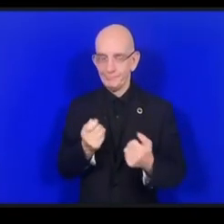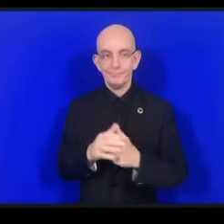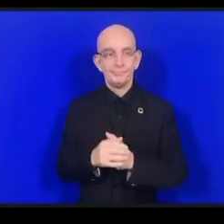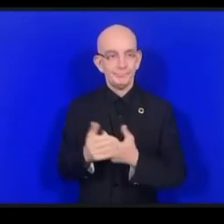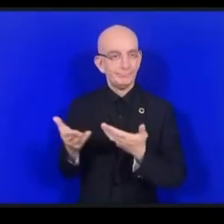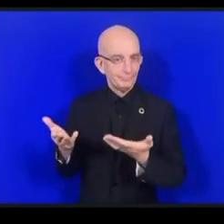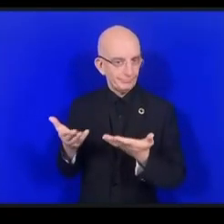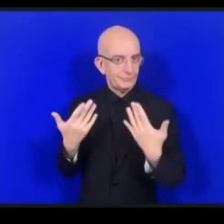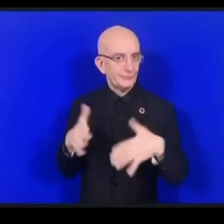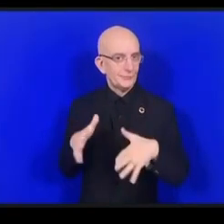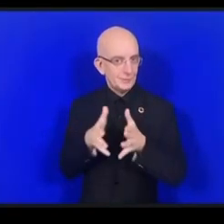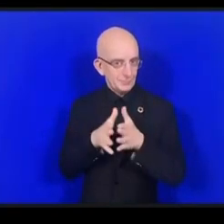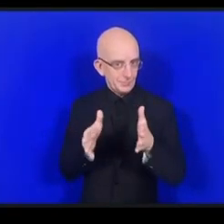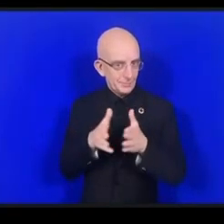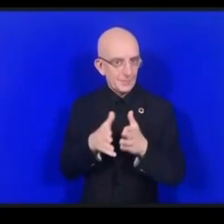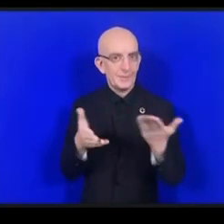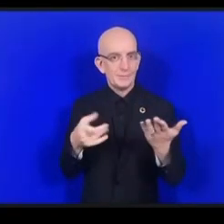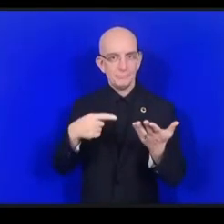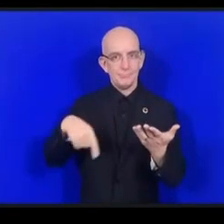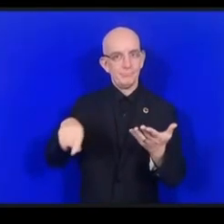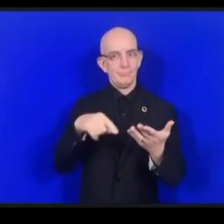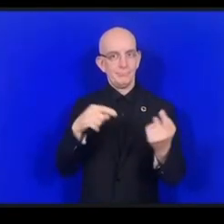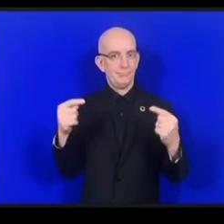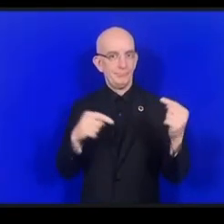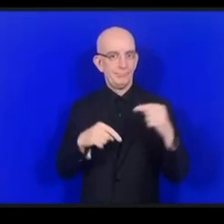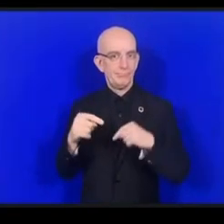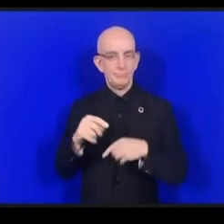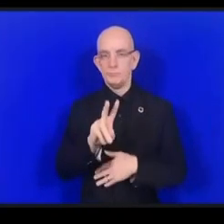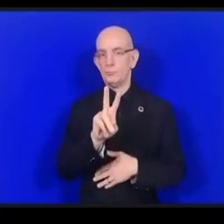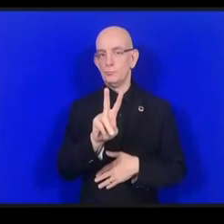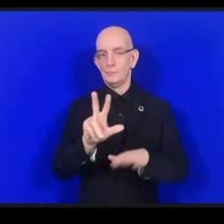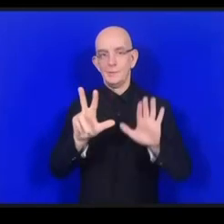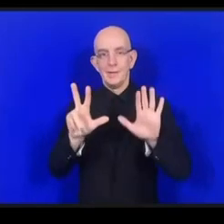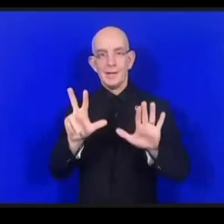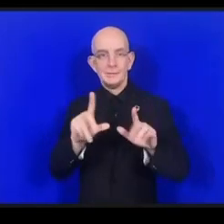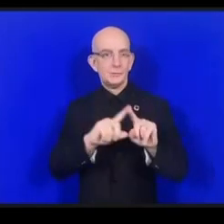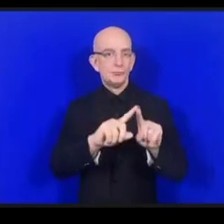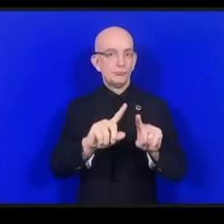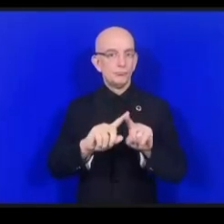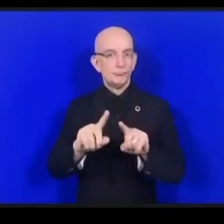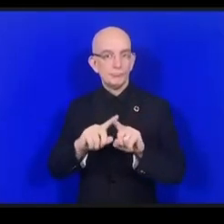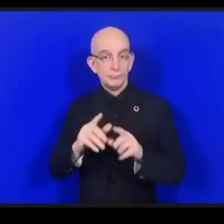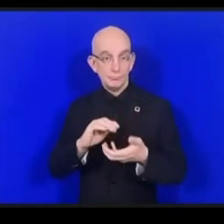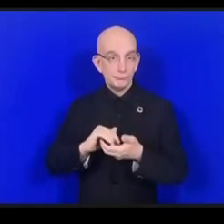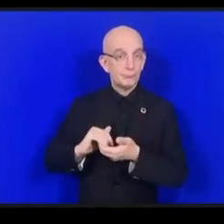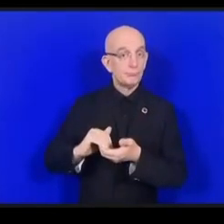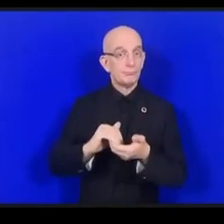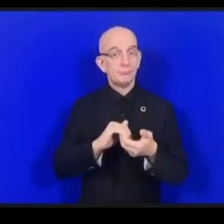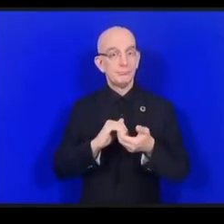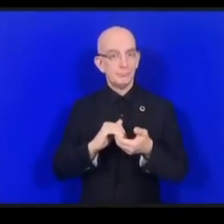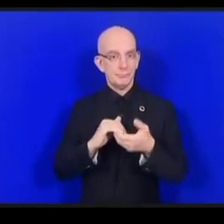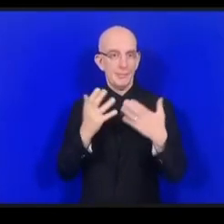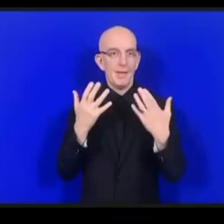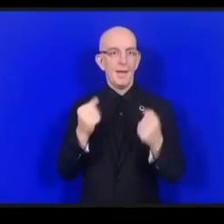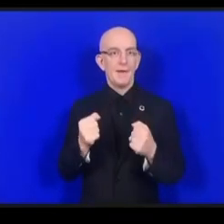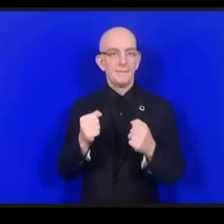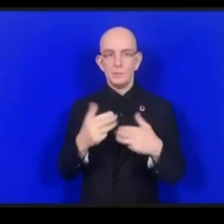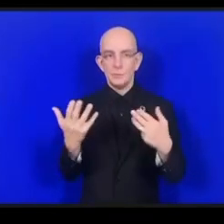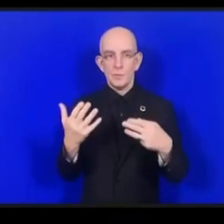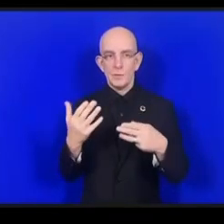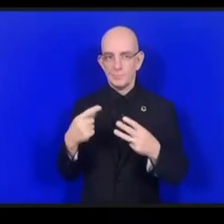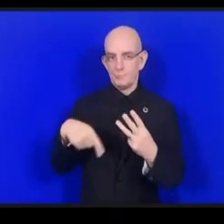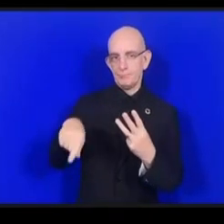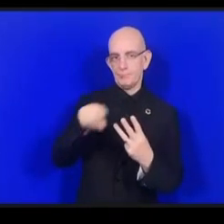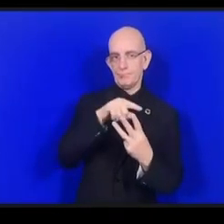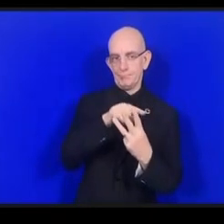التحالفات الدينامية هم يقومون بثلاث أمور